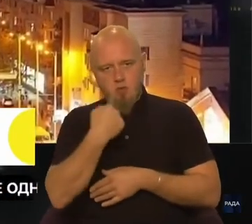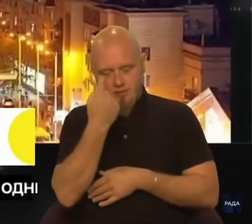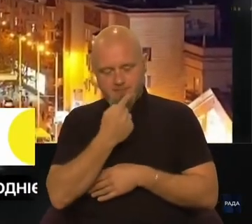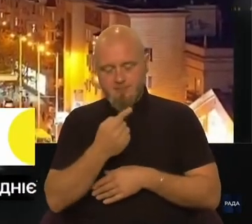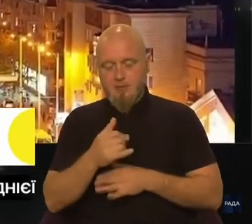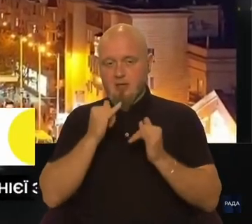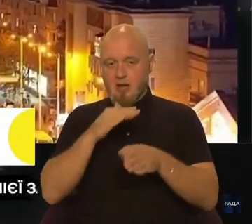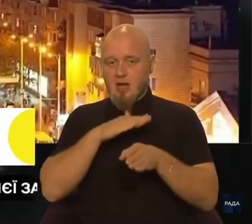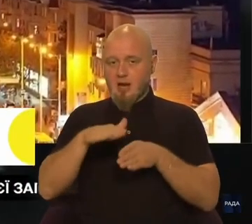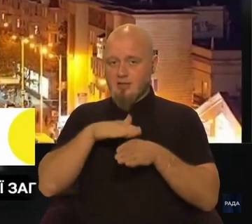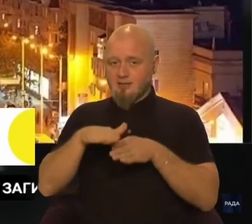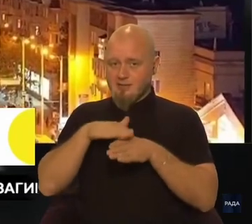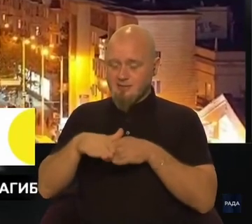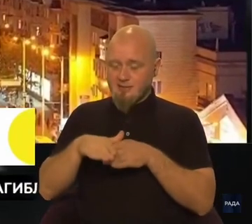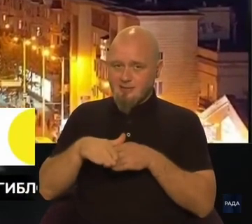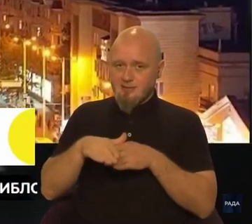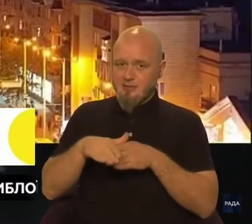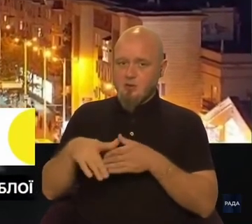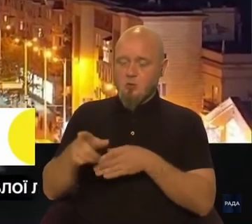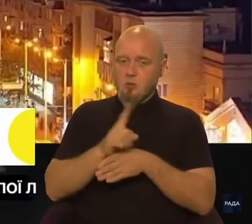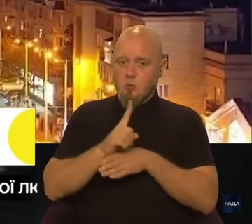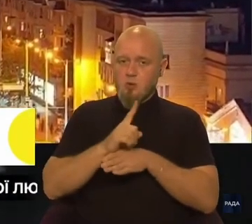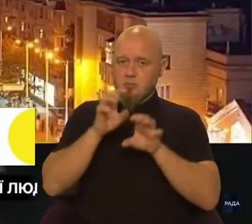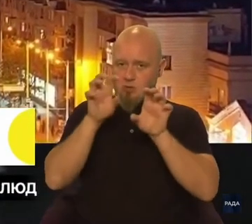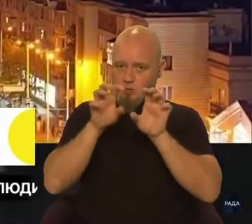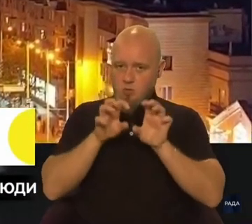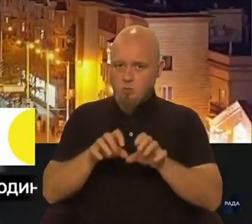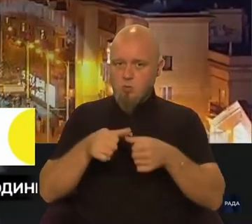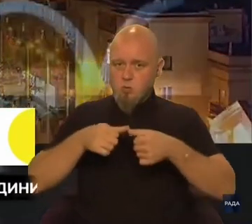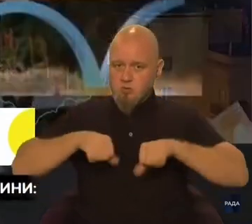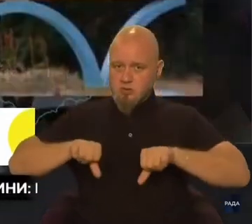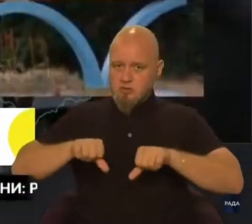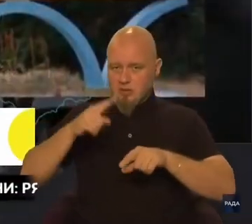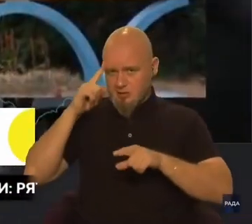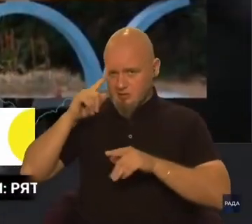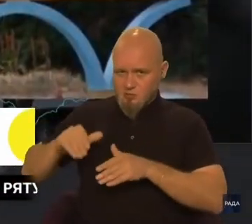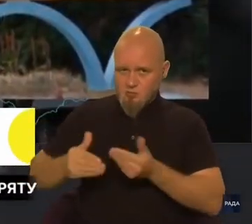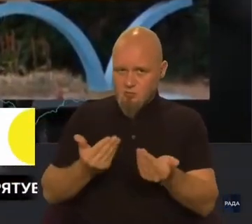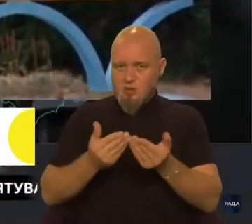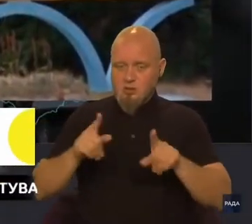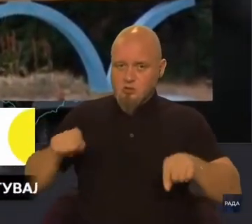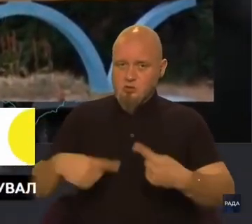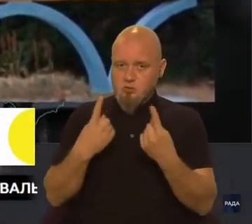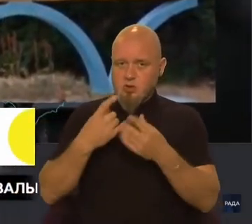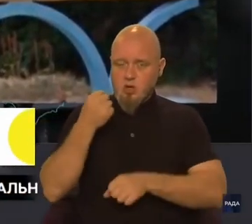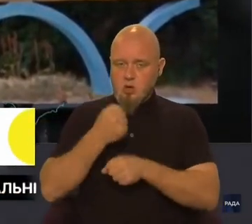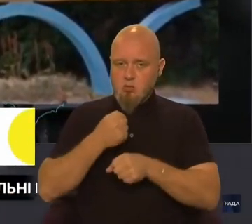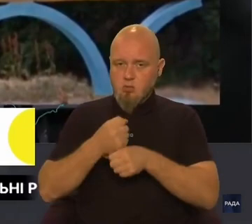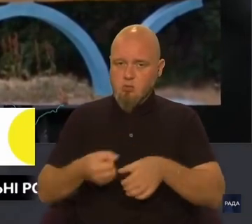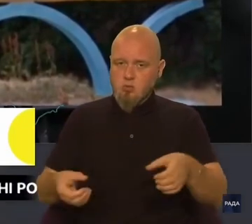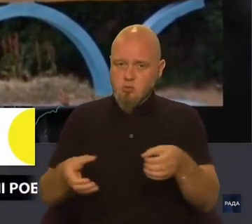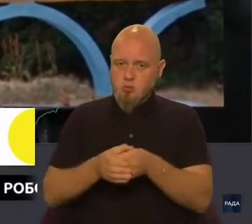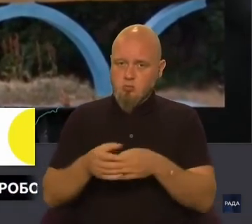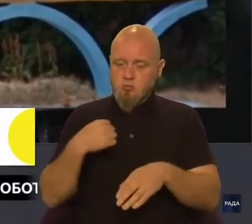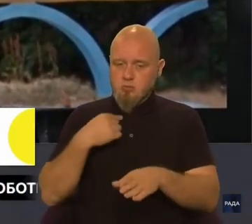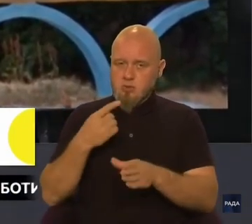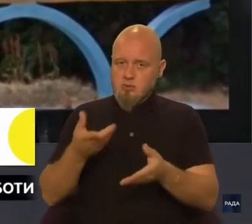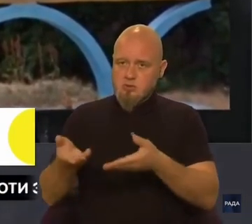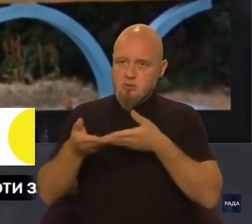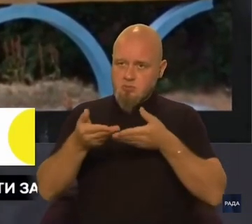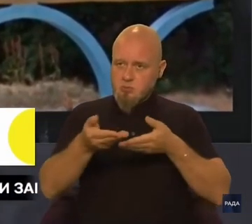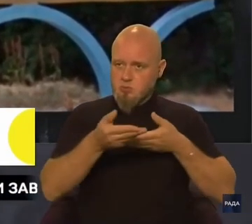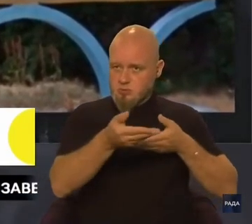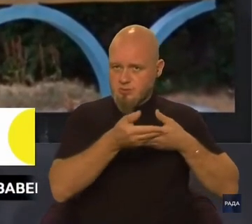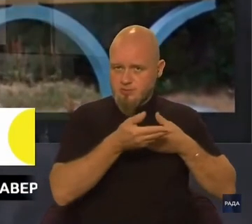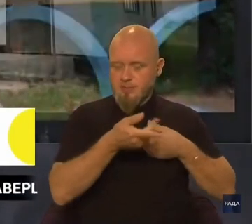Для реалізації норм закону комісія ініціювала створення робочої групи. Ми запросили